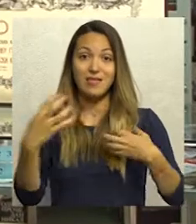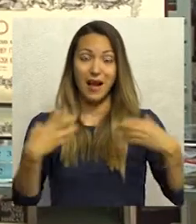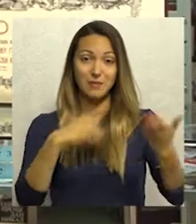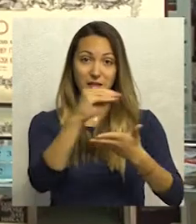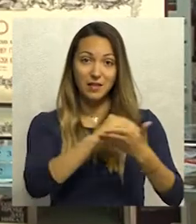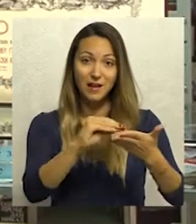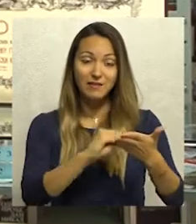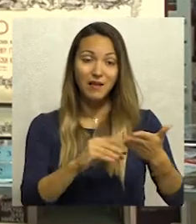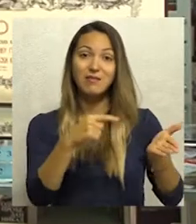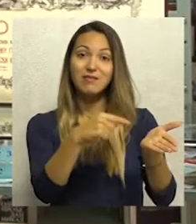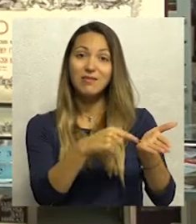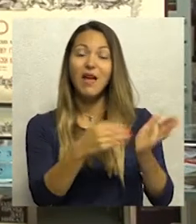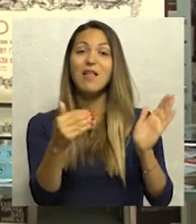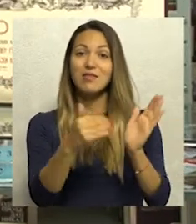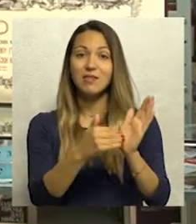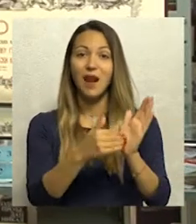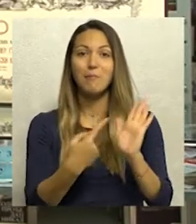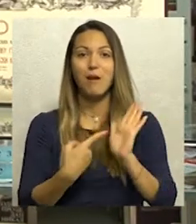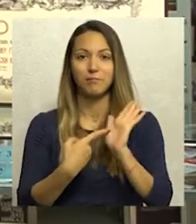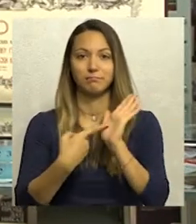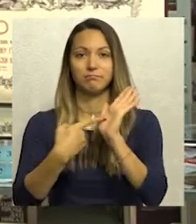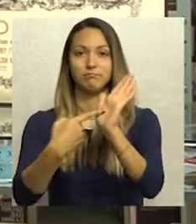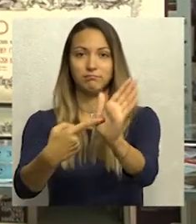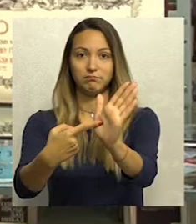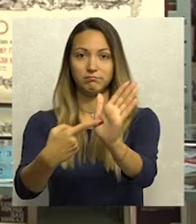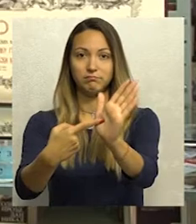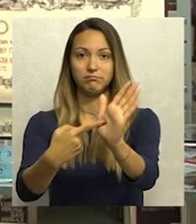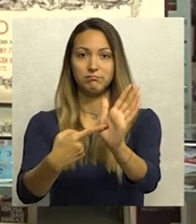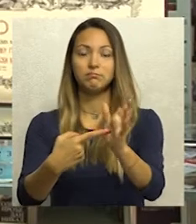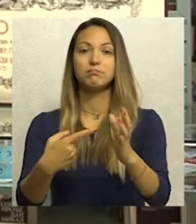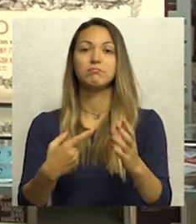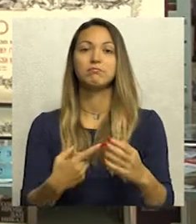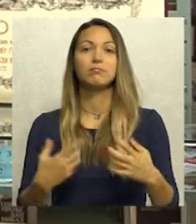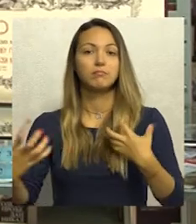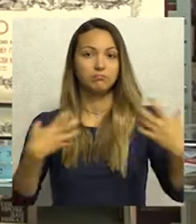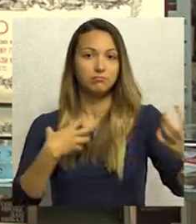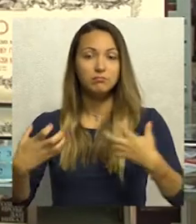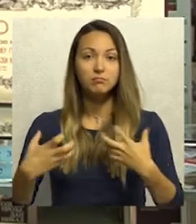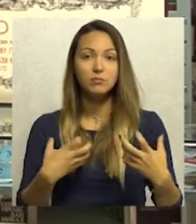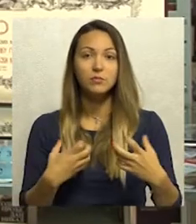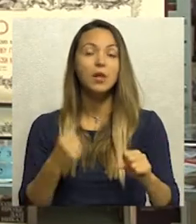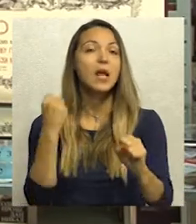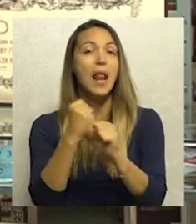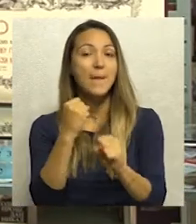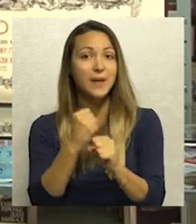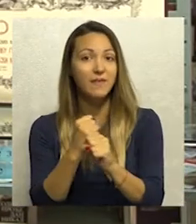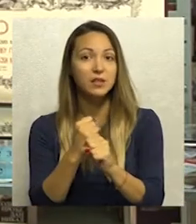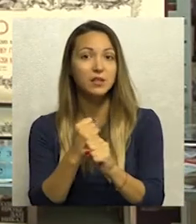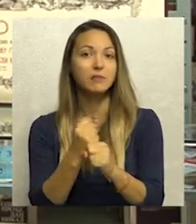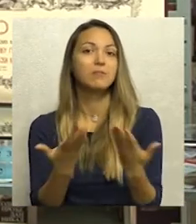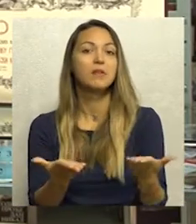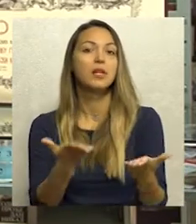i inscenirati, upriličiti u scenskom vidu i učiniti pozorišnom